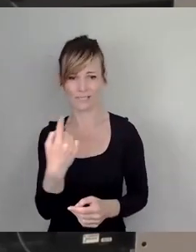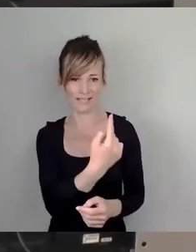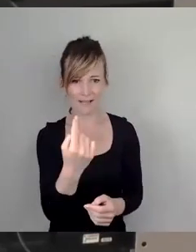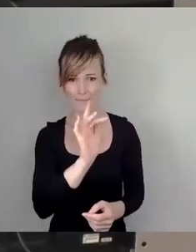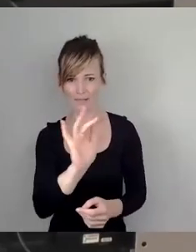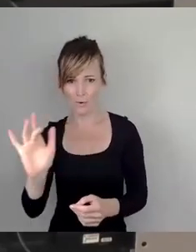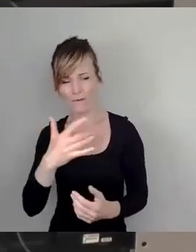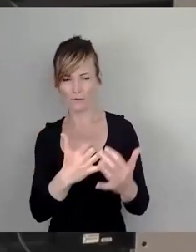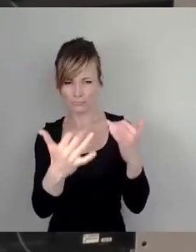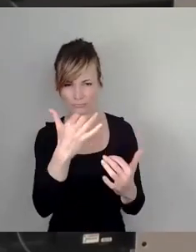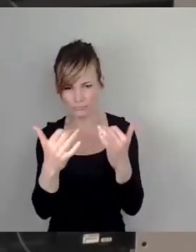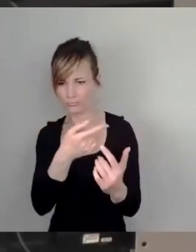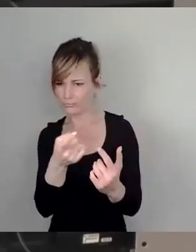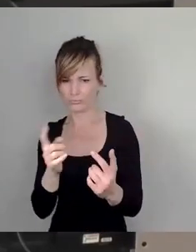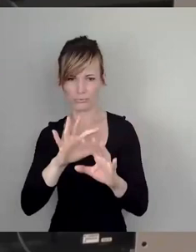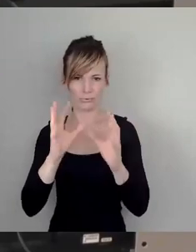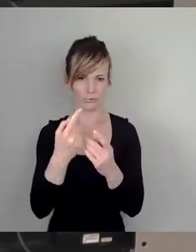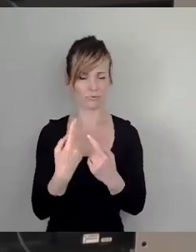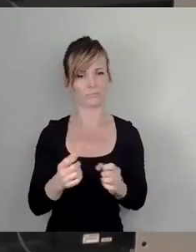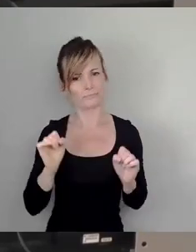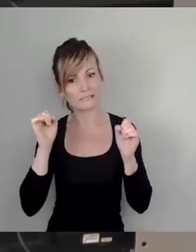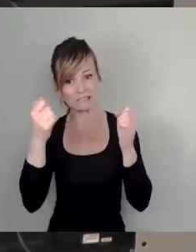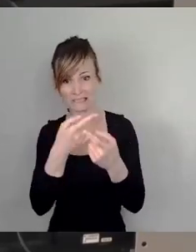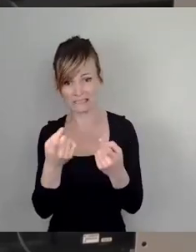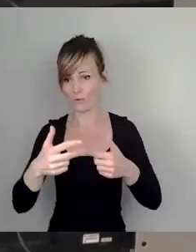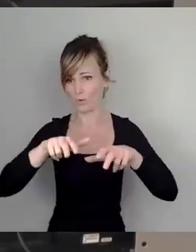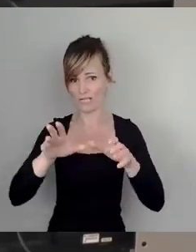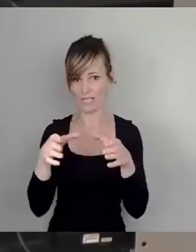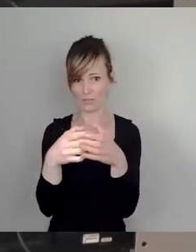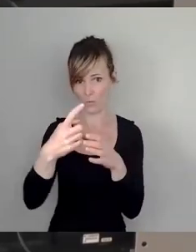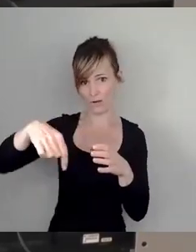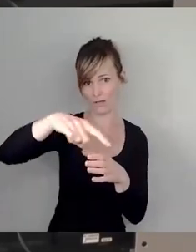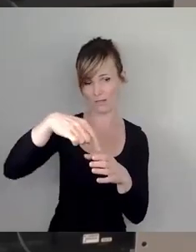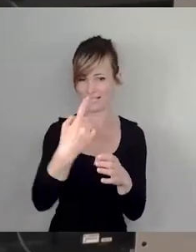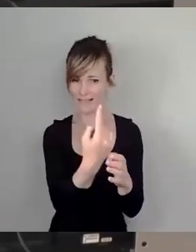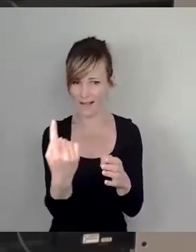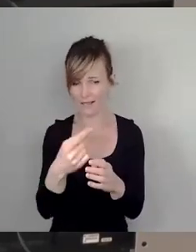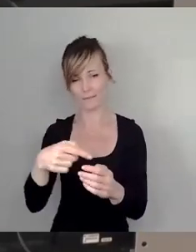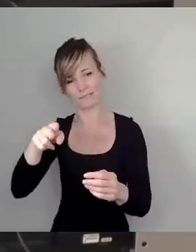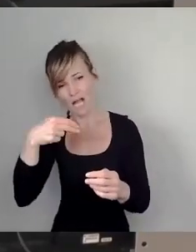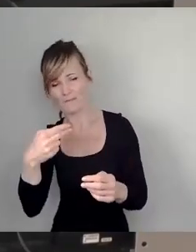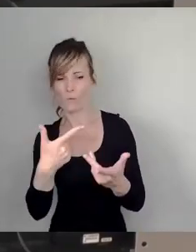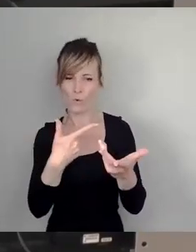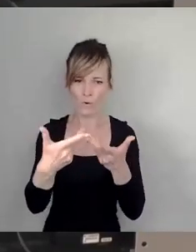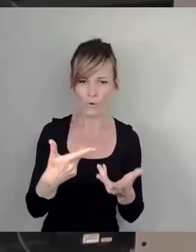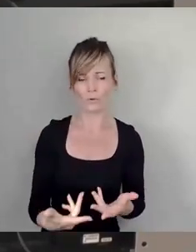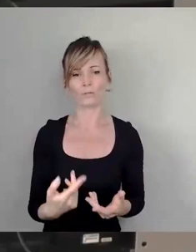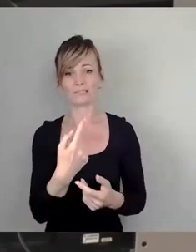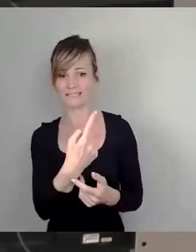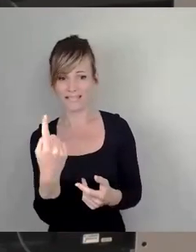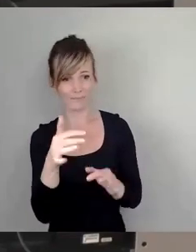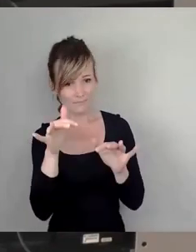den engagierten Organisatorinnen und Organisatoren der vielen und großartigen